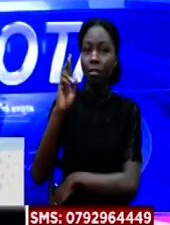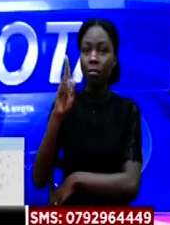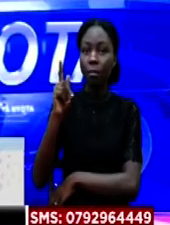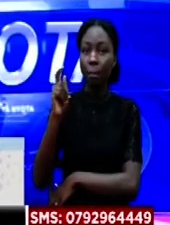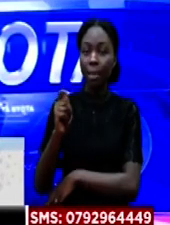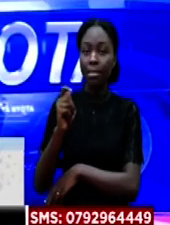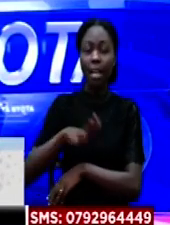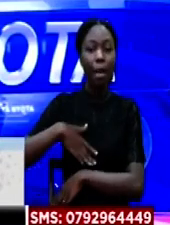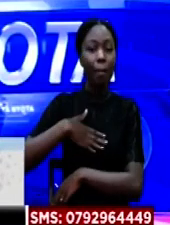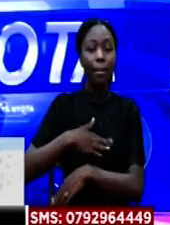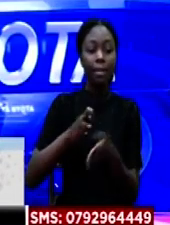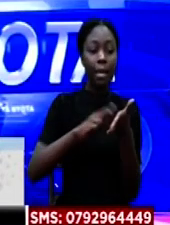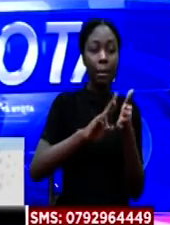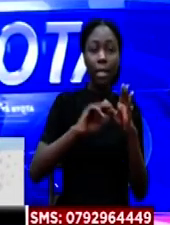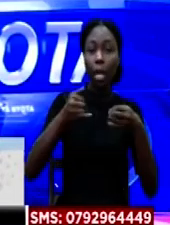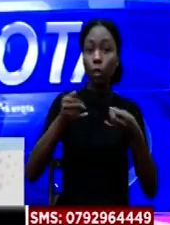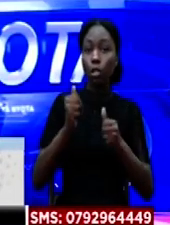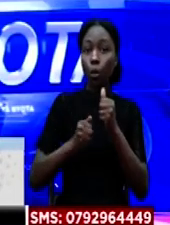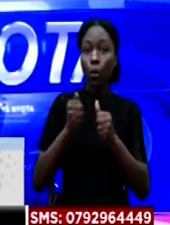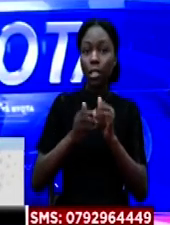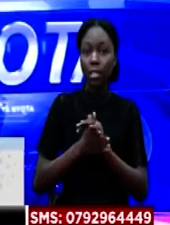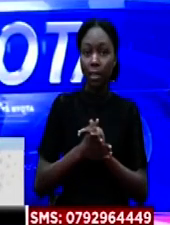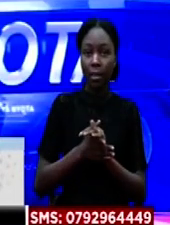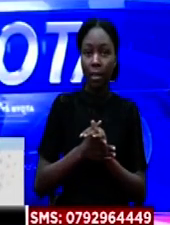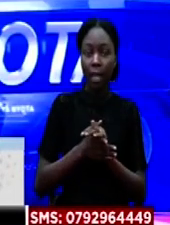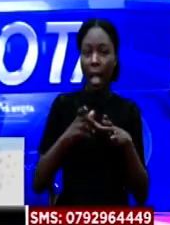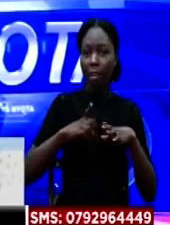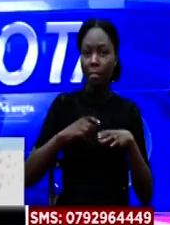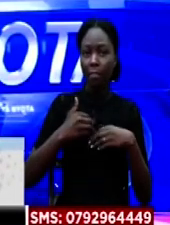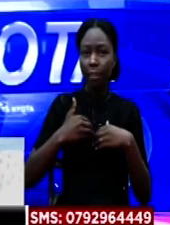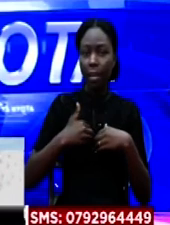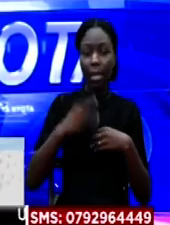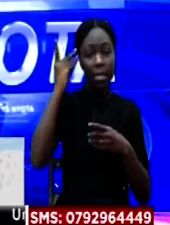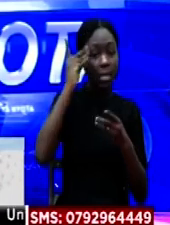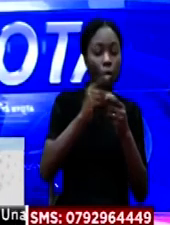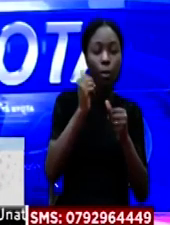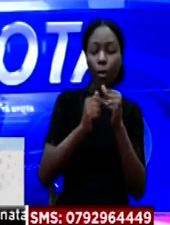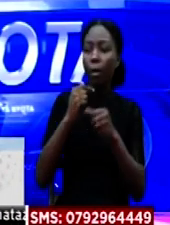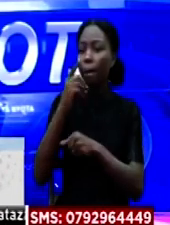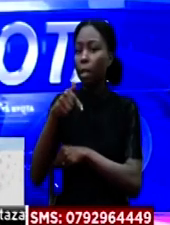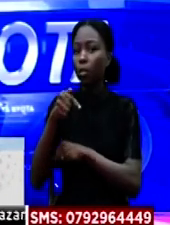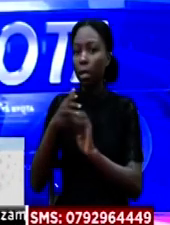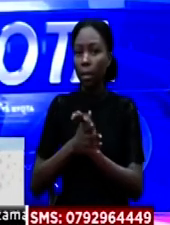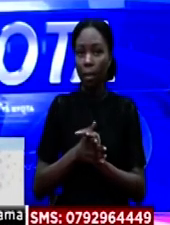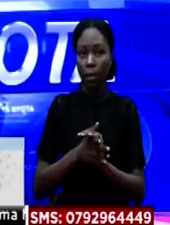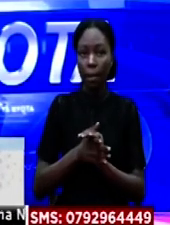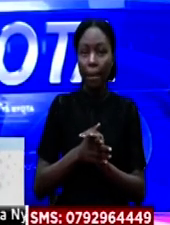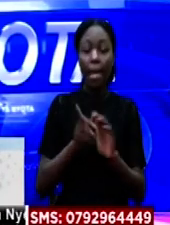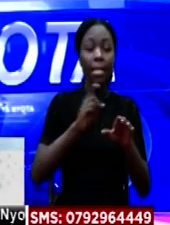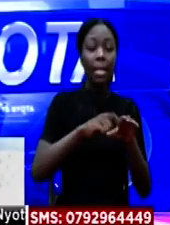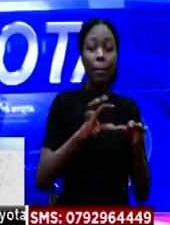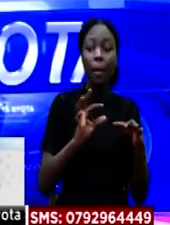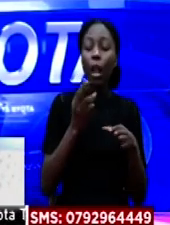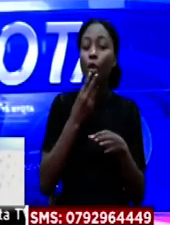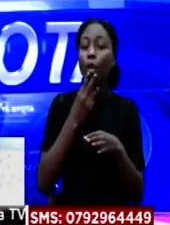Komtazamaji na kuenda kwenye tarifa mbayo imechochia pa kubwa sana kauli mbayo ni mekupa leo Ukosefu wa sauti